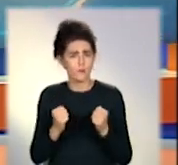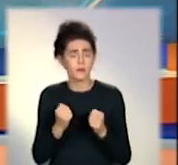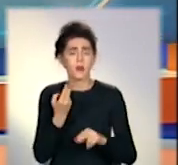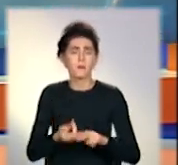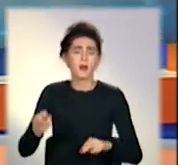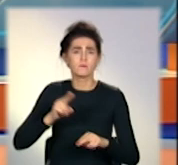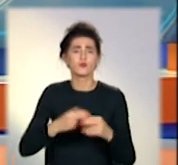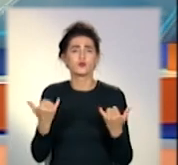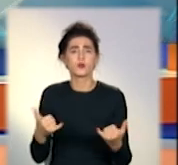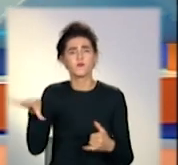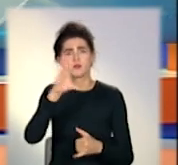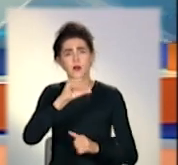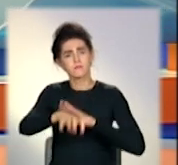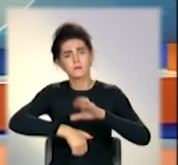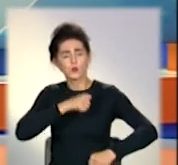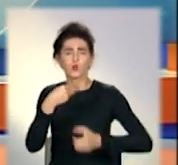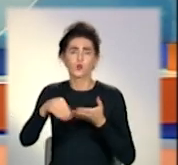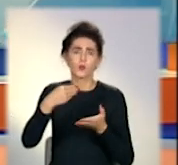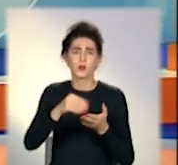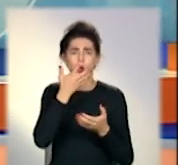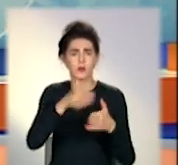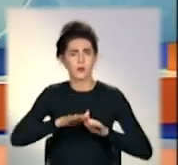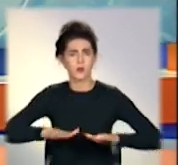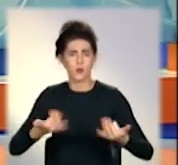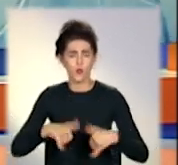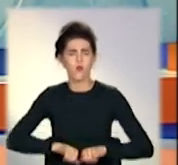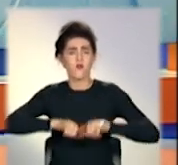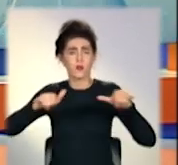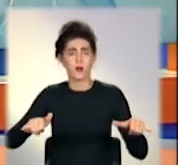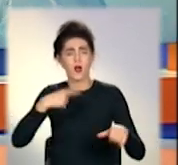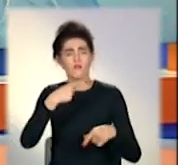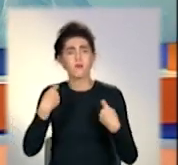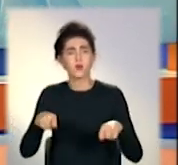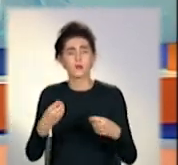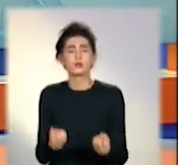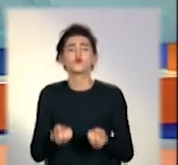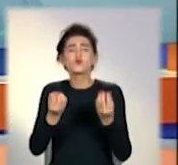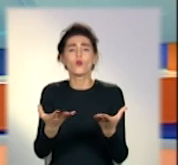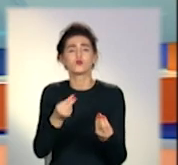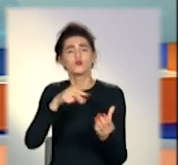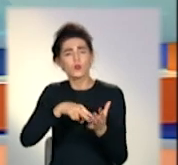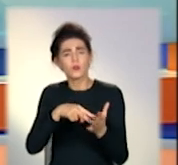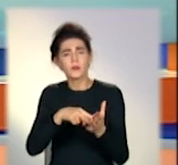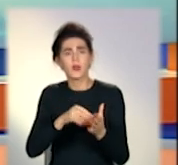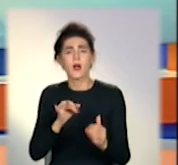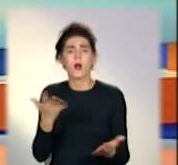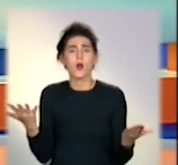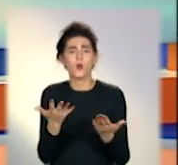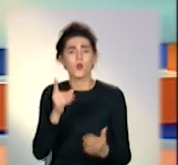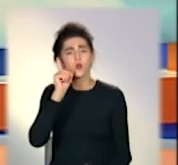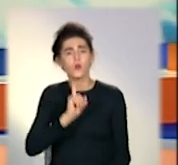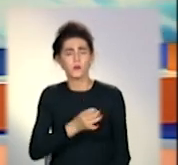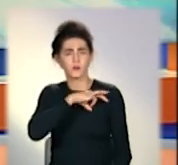Тому попит на обігрівачі збільшується, кажуть продавці. Скільки за них правлять і чим звичний